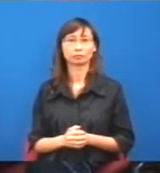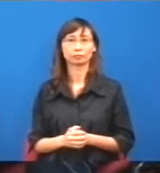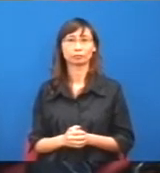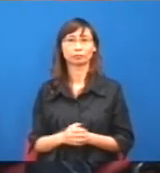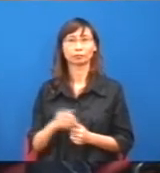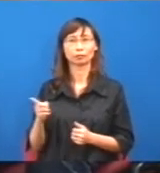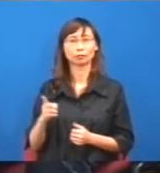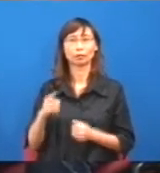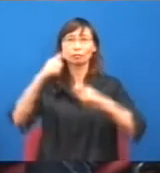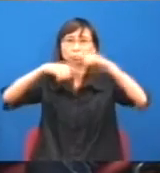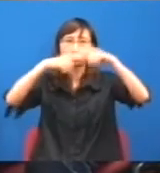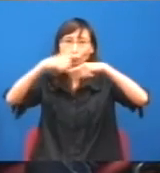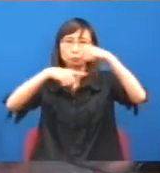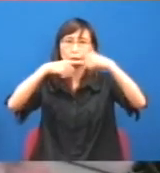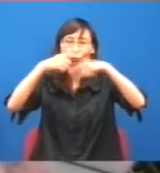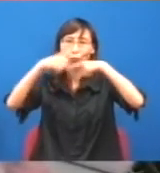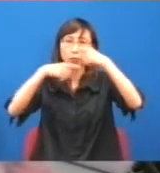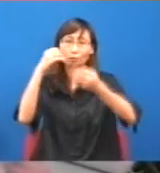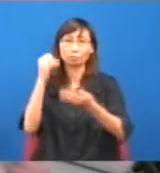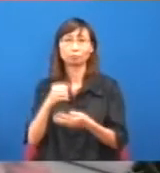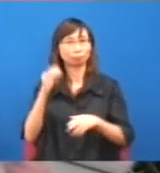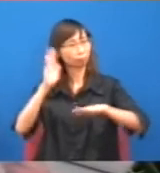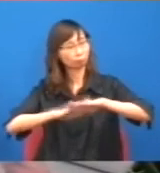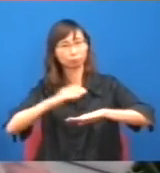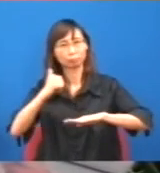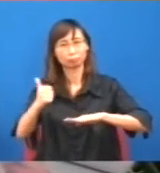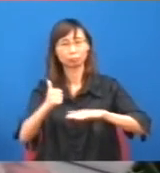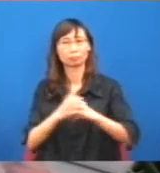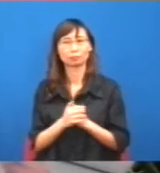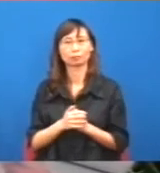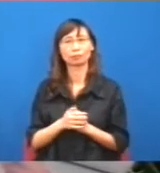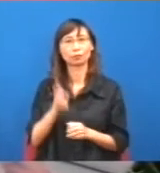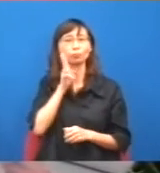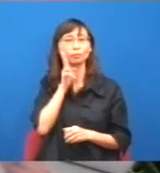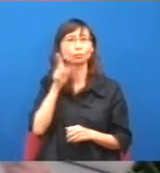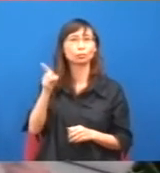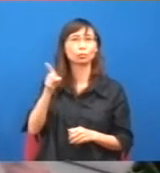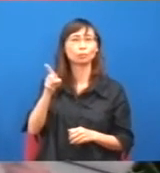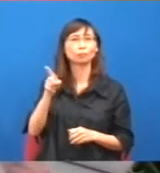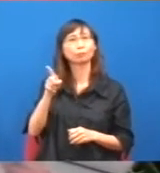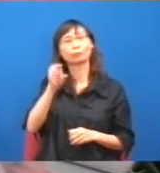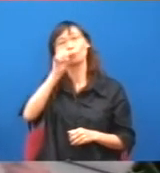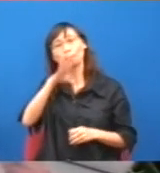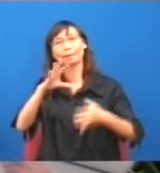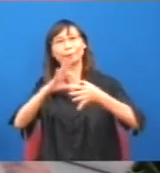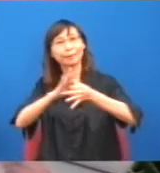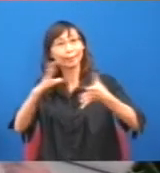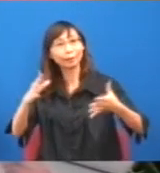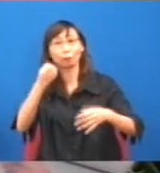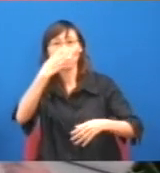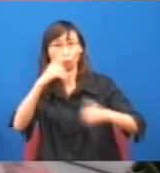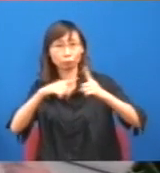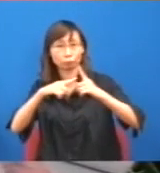他們的議員藝術就很狡猾,現在的問題是怎樣呢?你說要解決香港人的主要問題,第一個就是